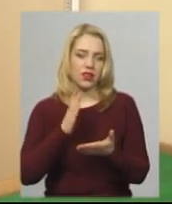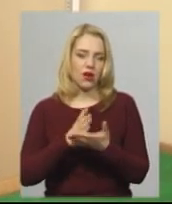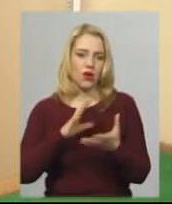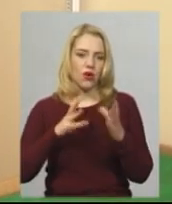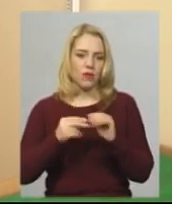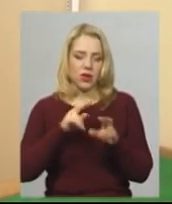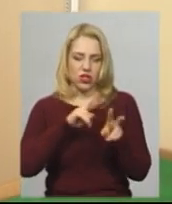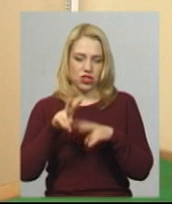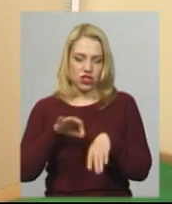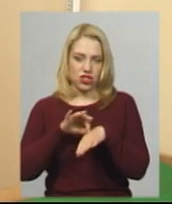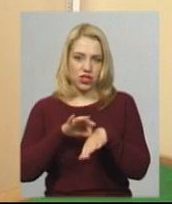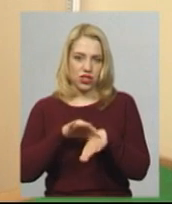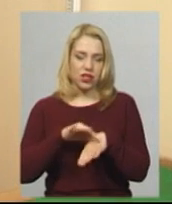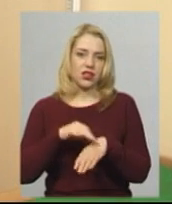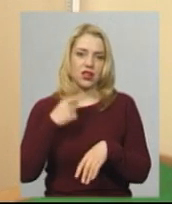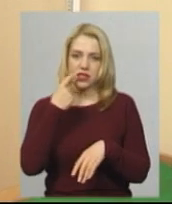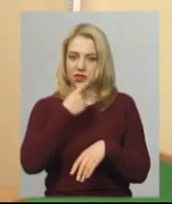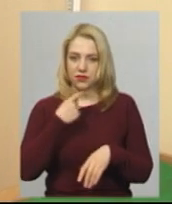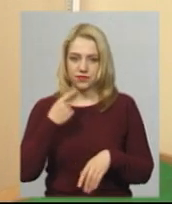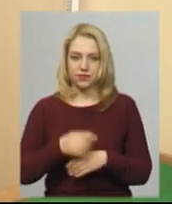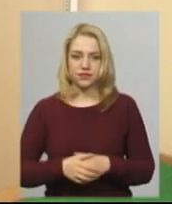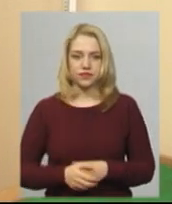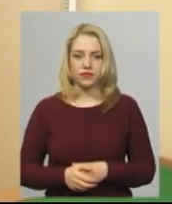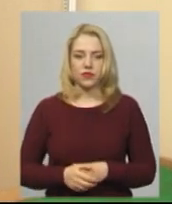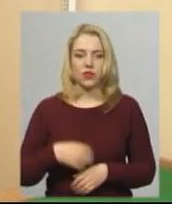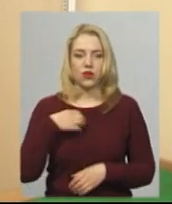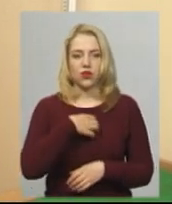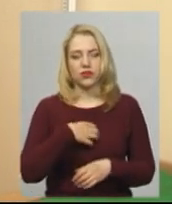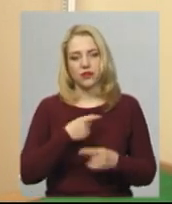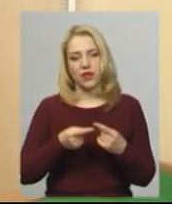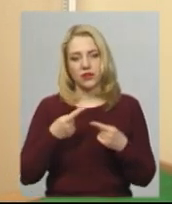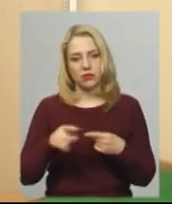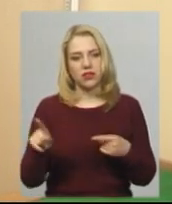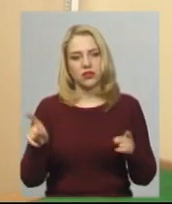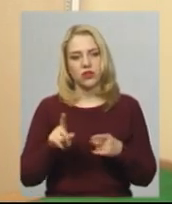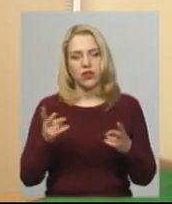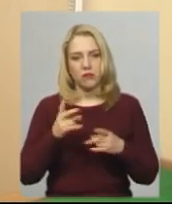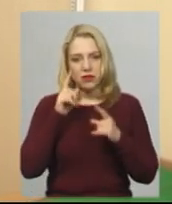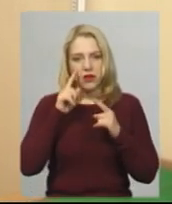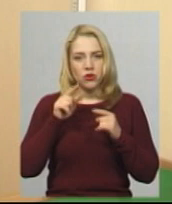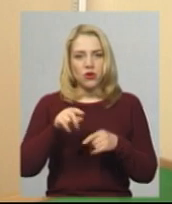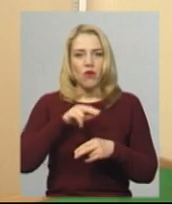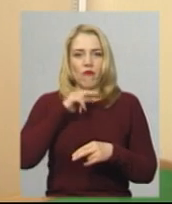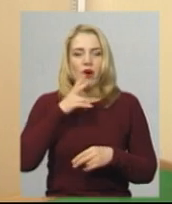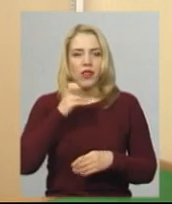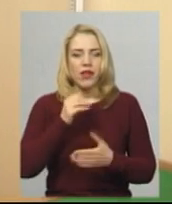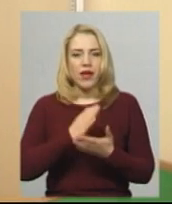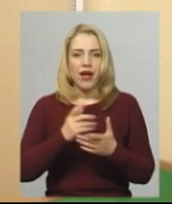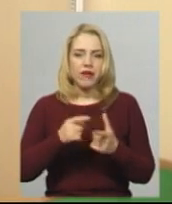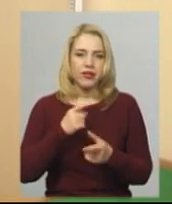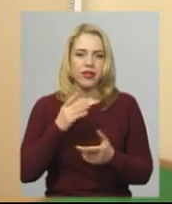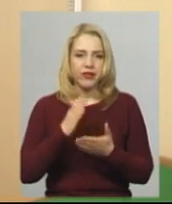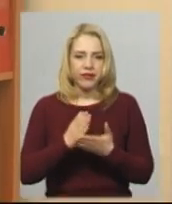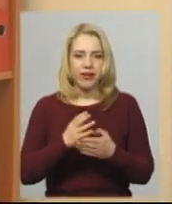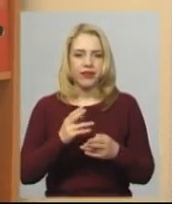Це огляд шкіри, слезових, аускультативні. Основна відмінність – що потрібно звернути увагу на наявність, чи є відсутність